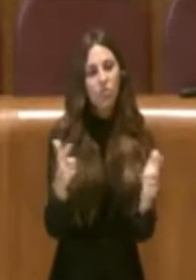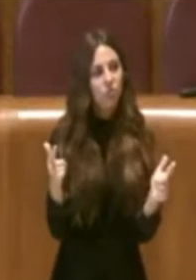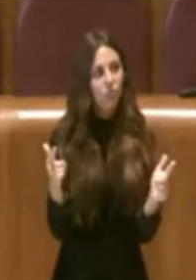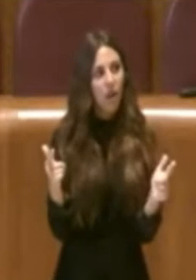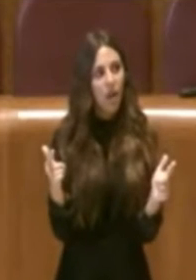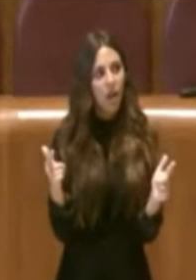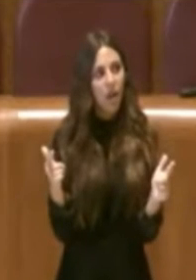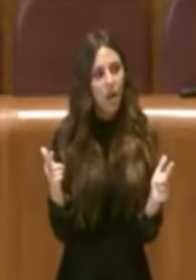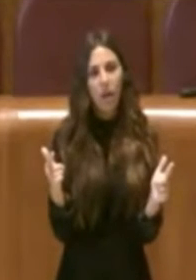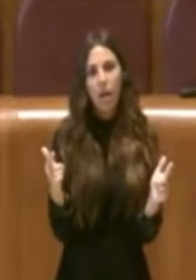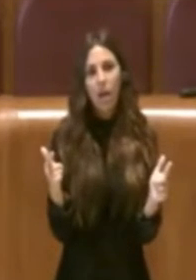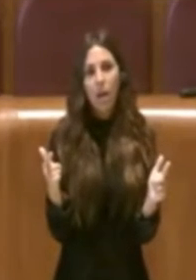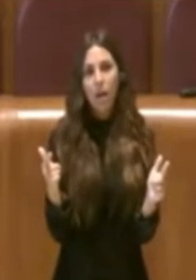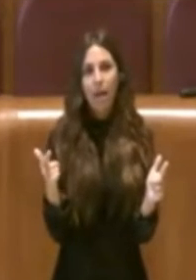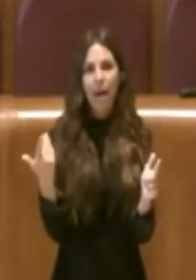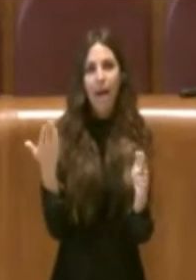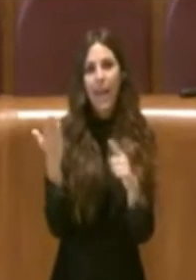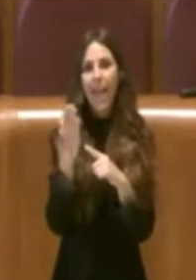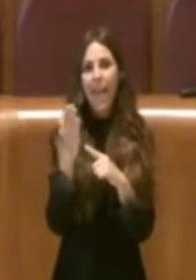estetiche.